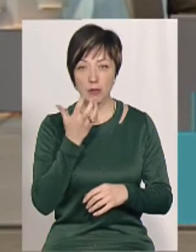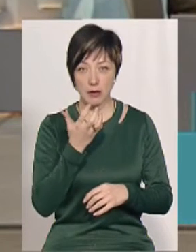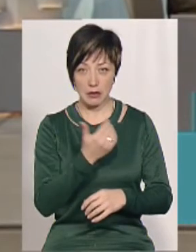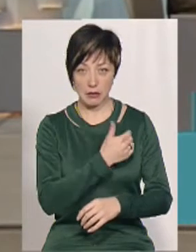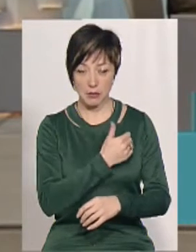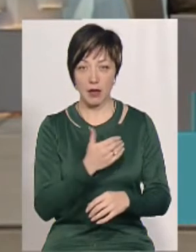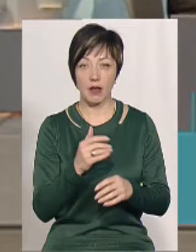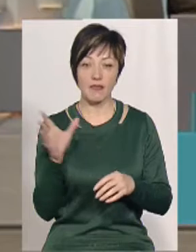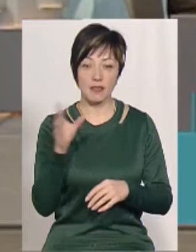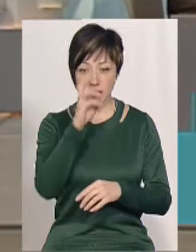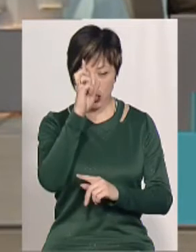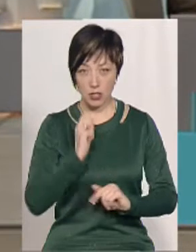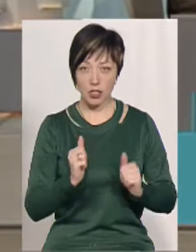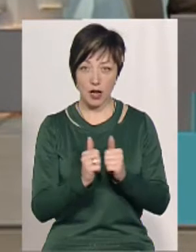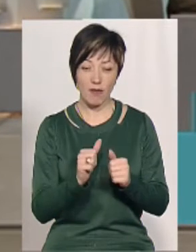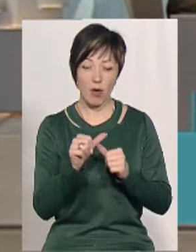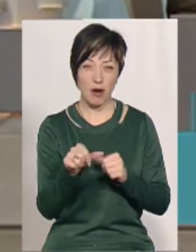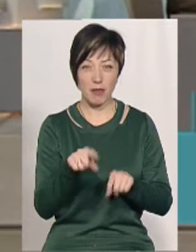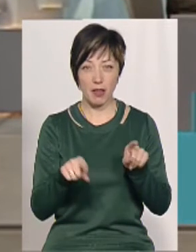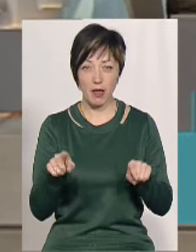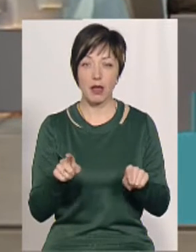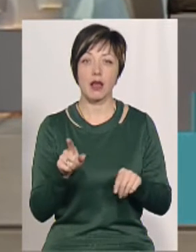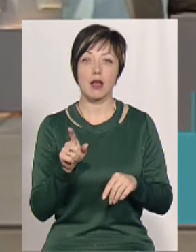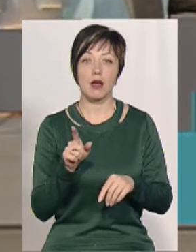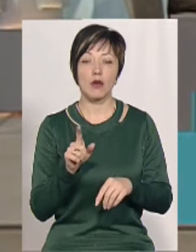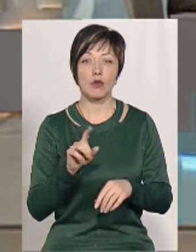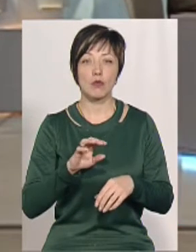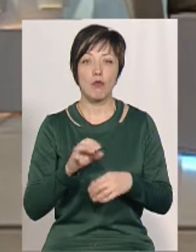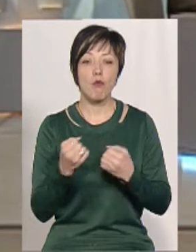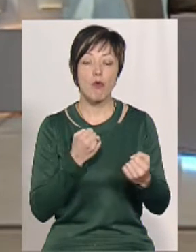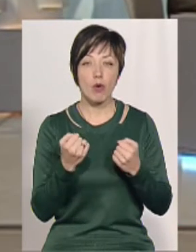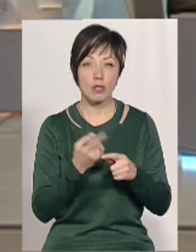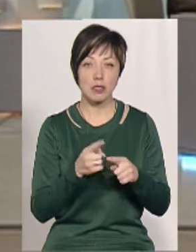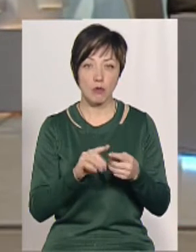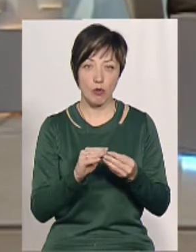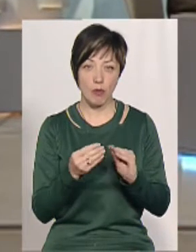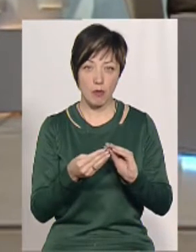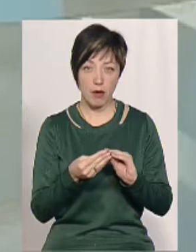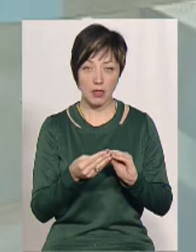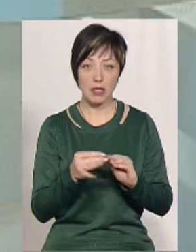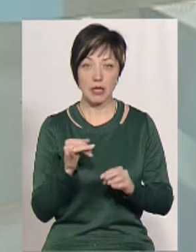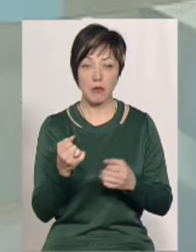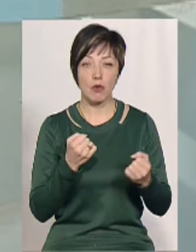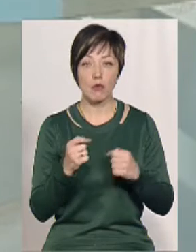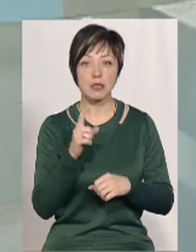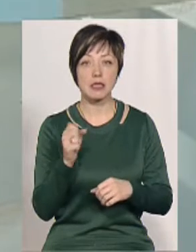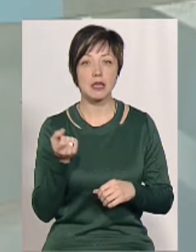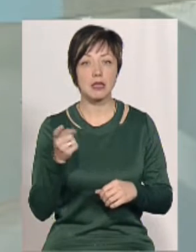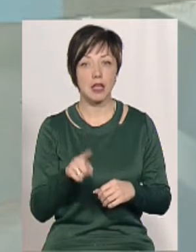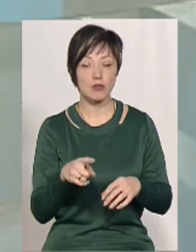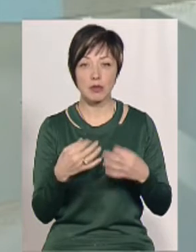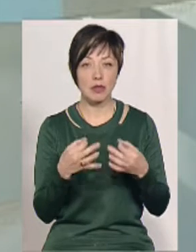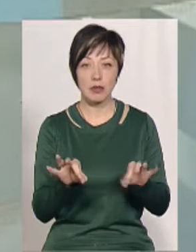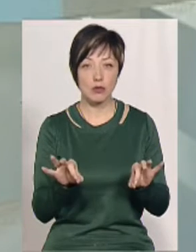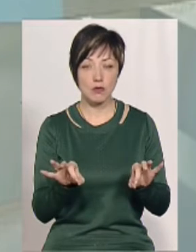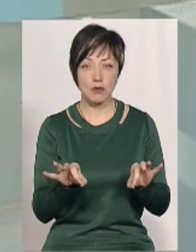виключенням деяких, дуже борються з цією проблематикою і йде боротьба за те, щоб